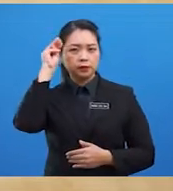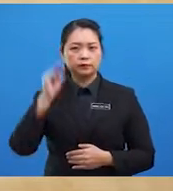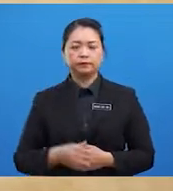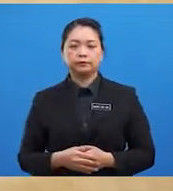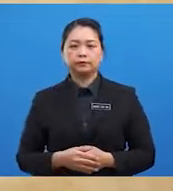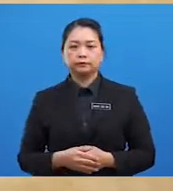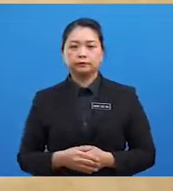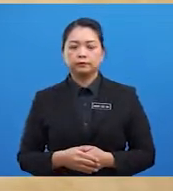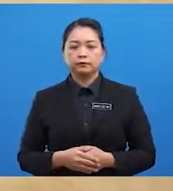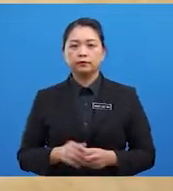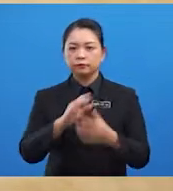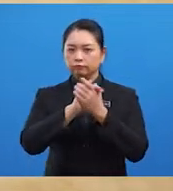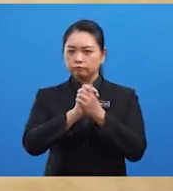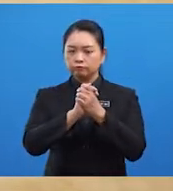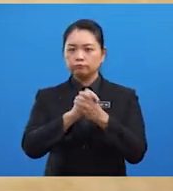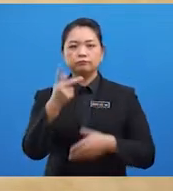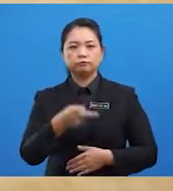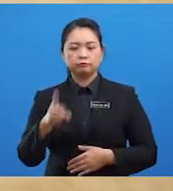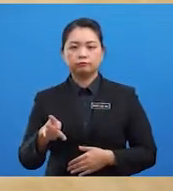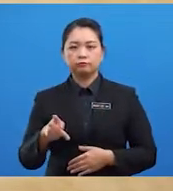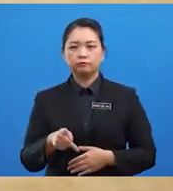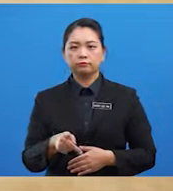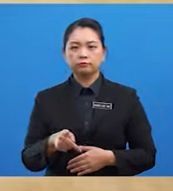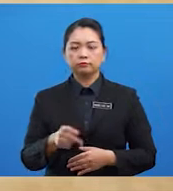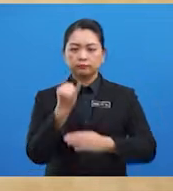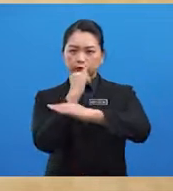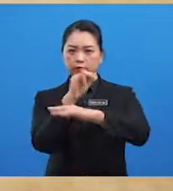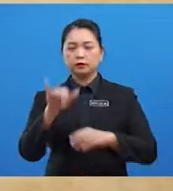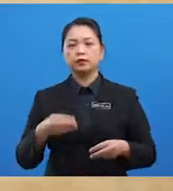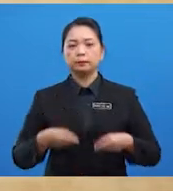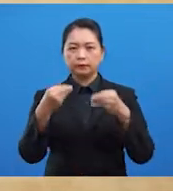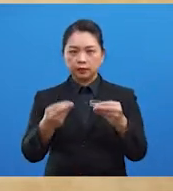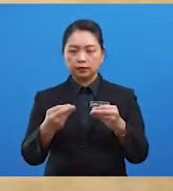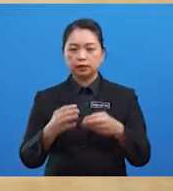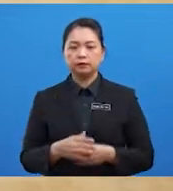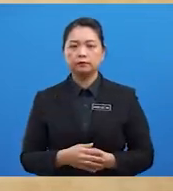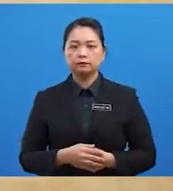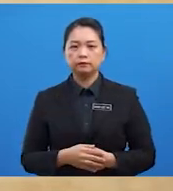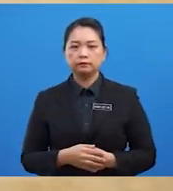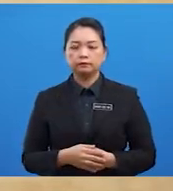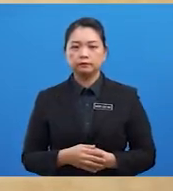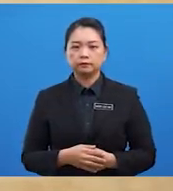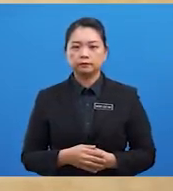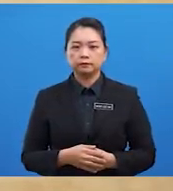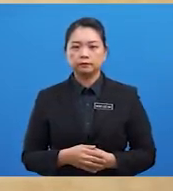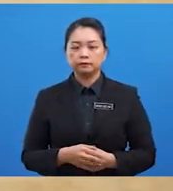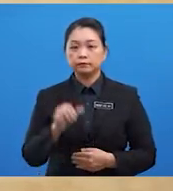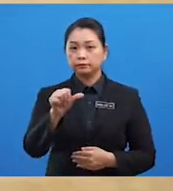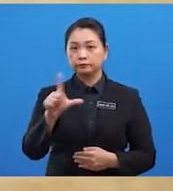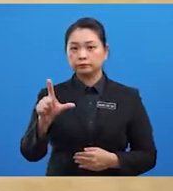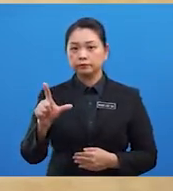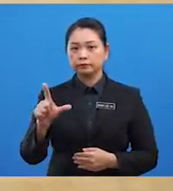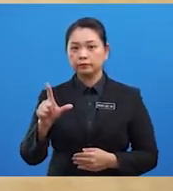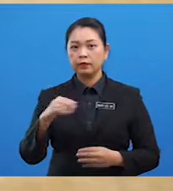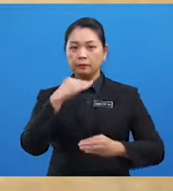tahniah pelajar-pelajar pengiktirafan yang diberikan oleh kerajaan Portugal kepada Ibnu Majid ialah